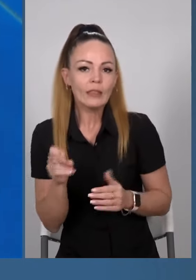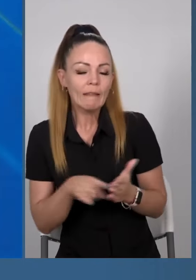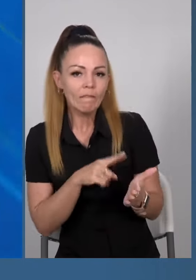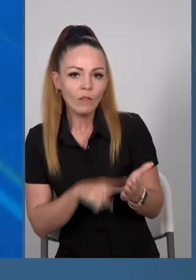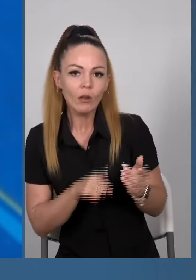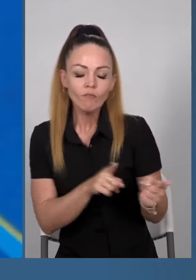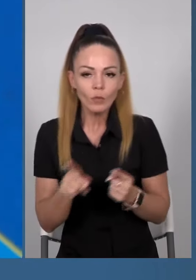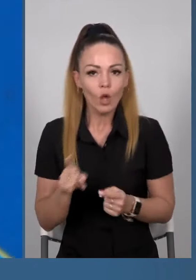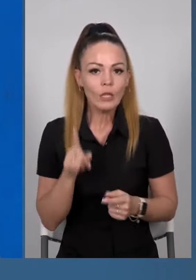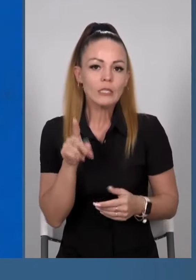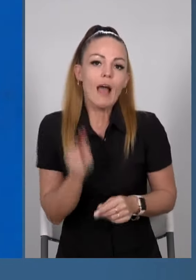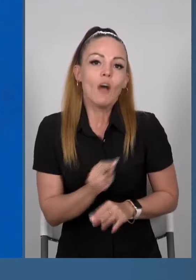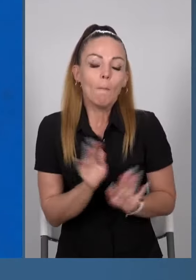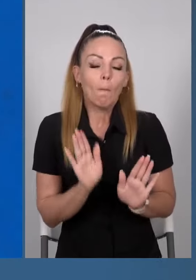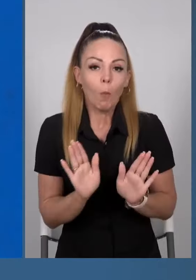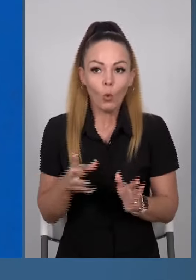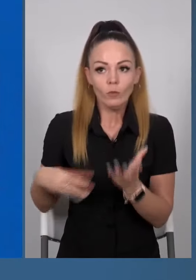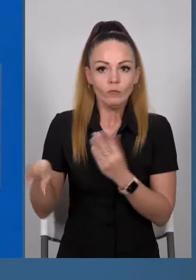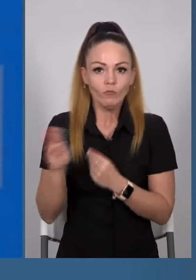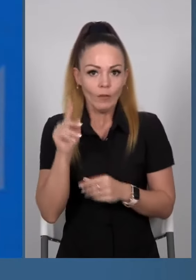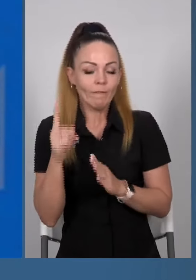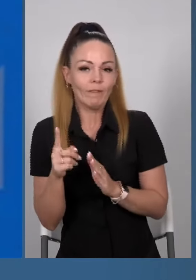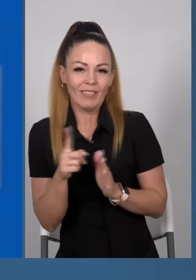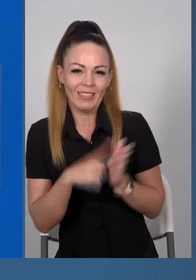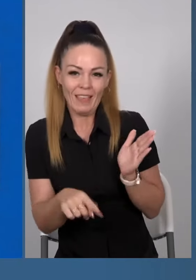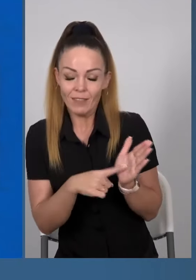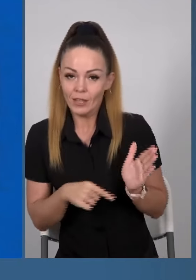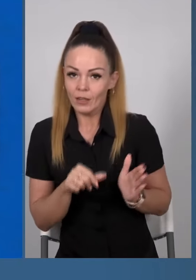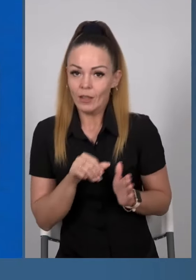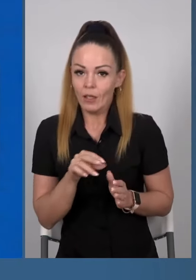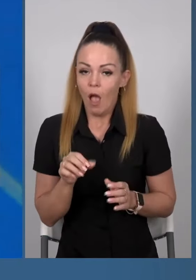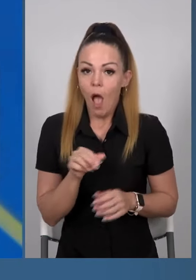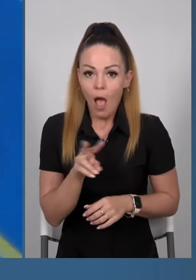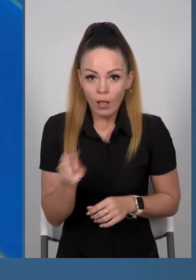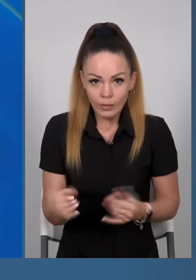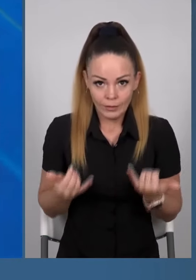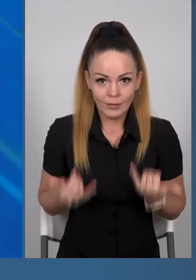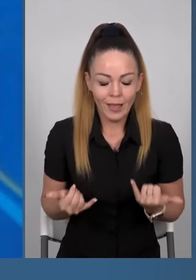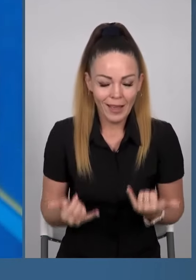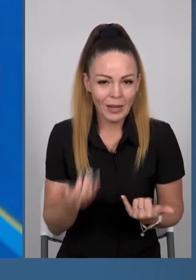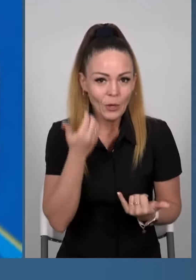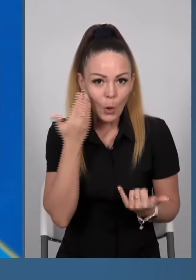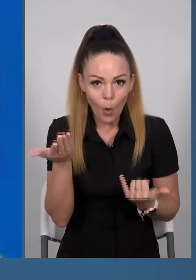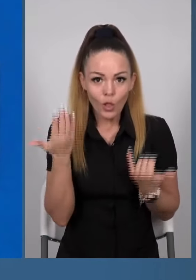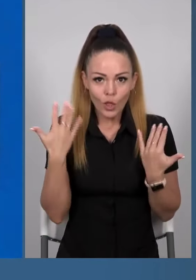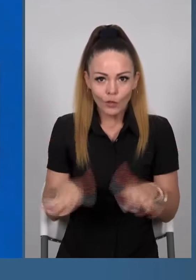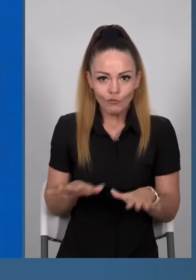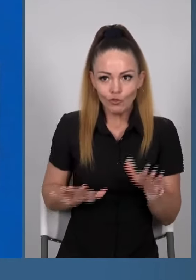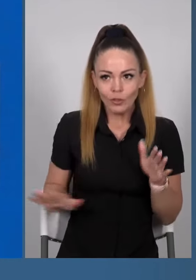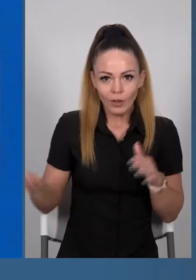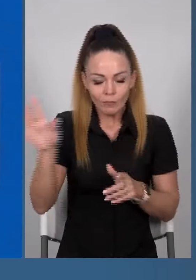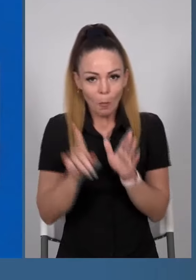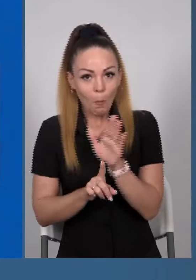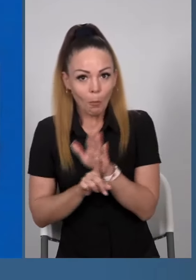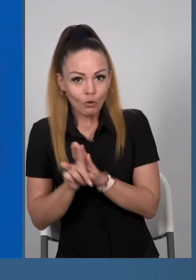більшість світу вже вірить, але тим не менш цього не вистачає. А зараз, коли глобальний південь починає